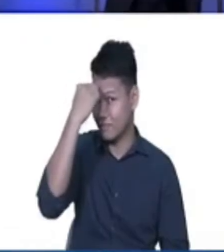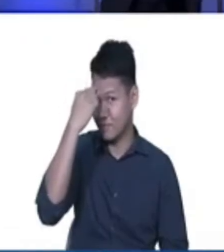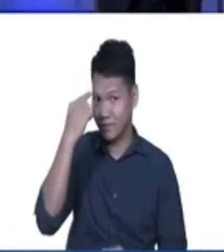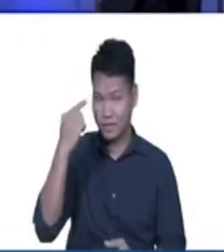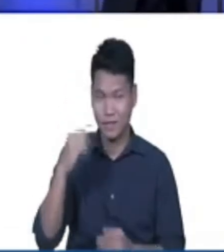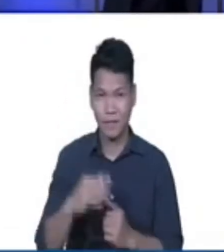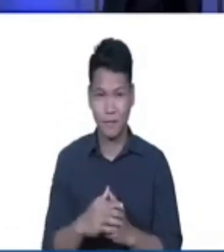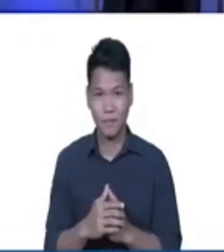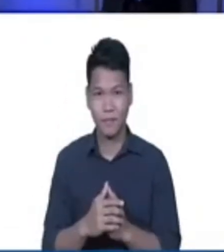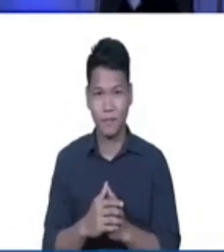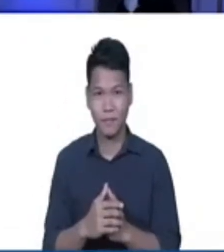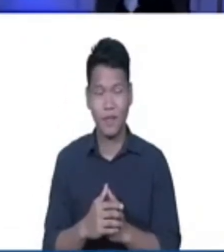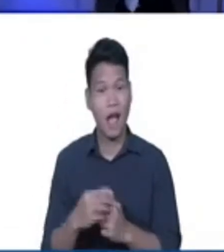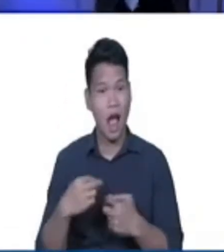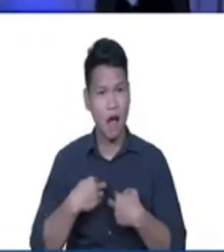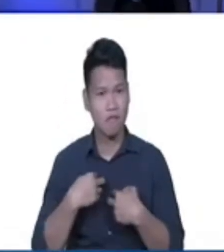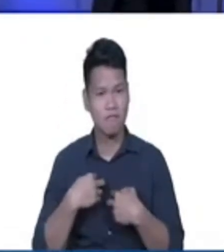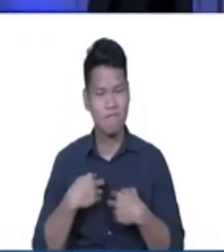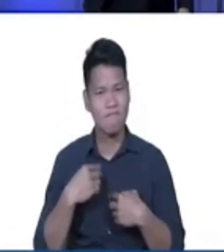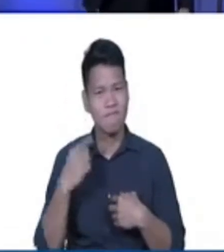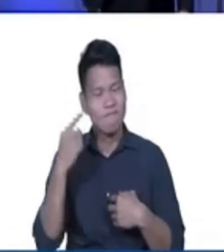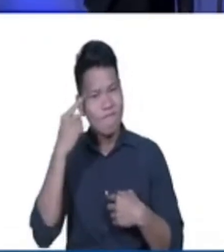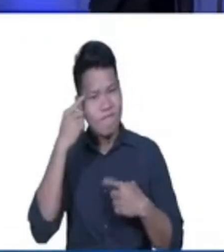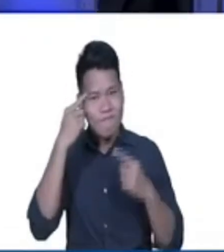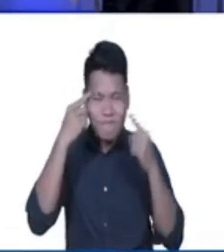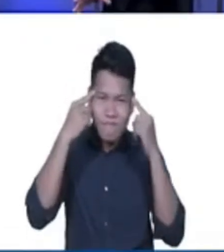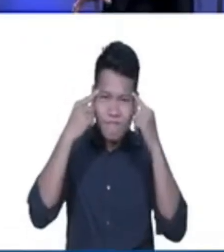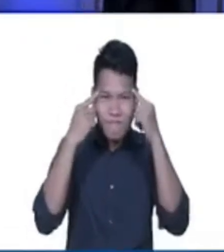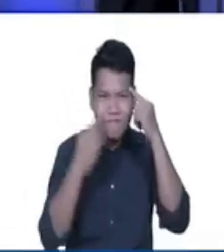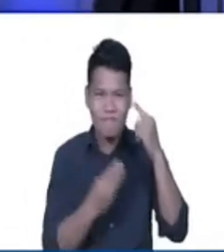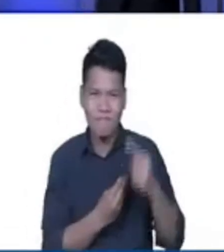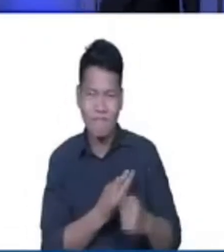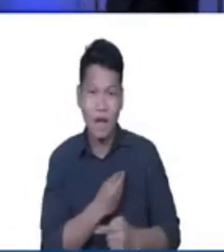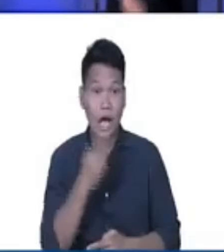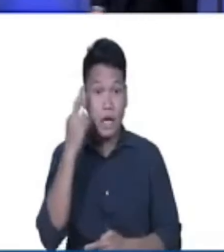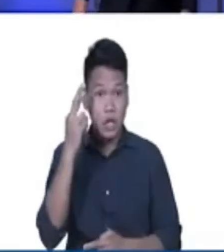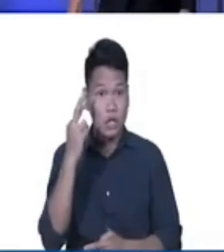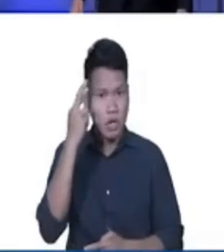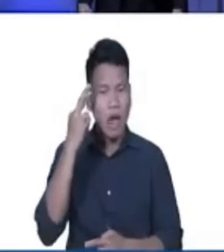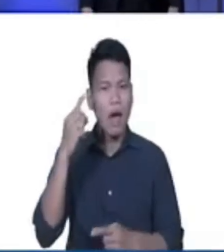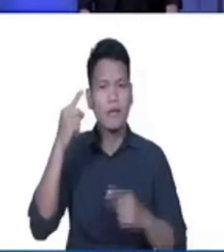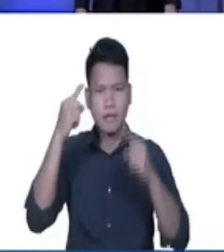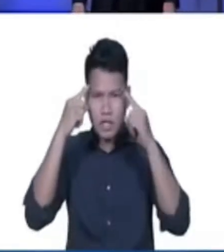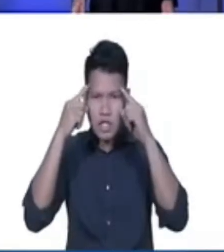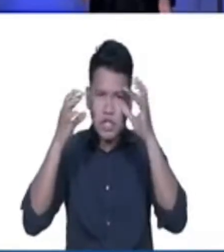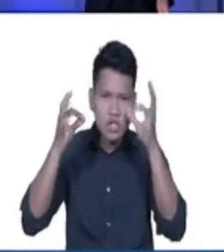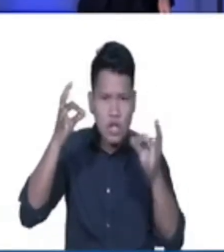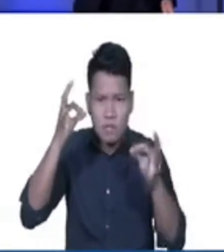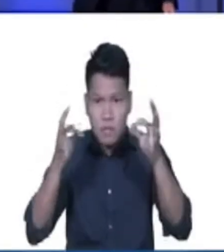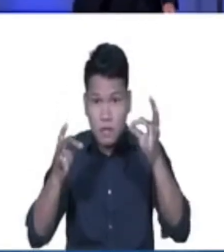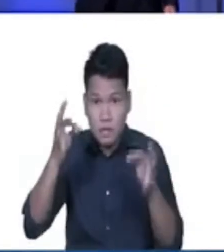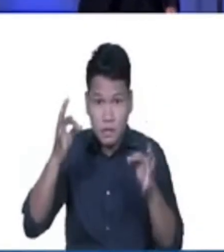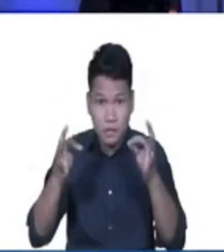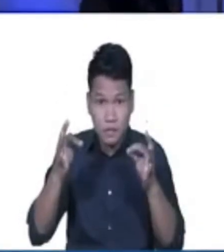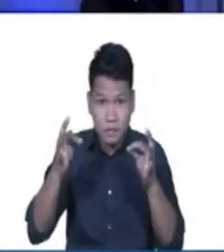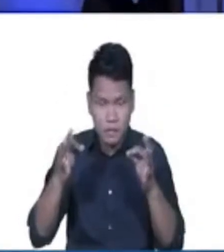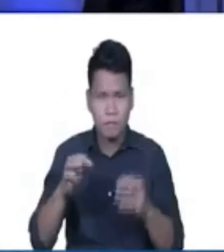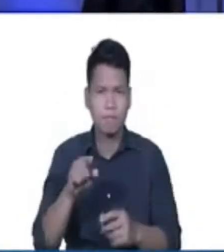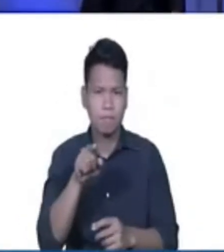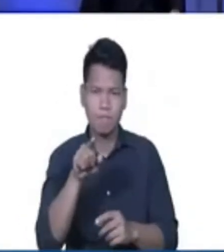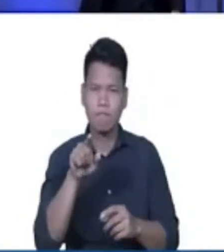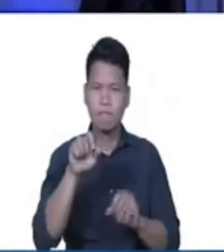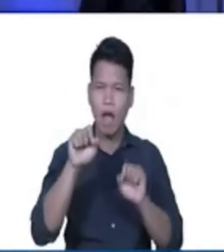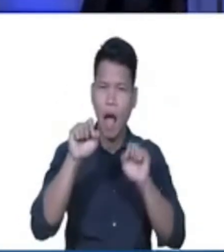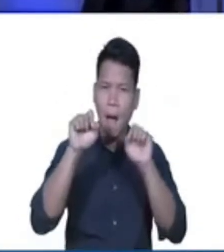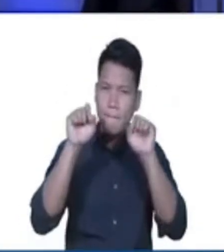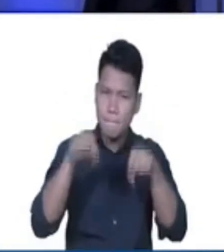yung tinatawag nating conscience. It's there our reason and our judgment. It is the ability